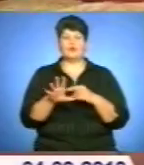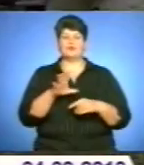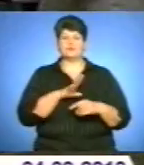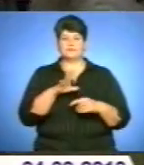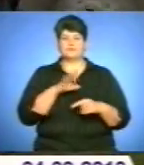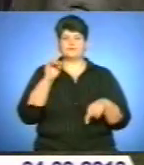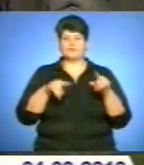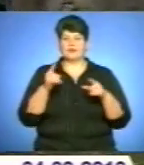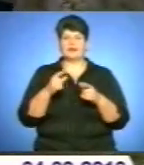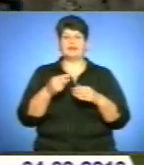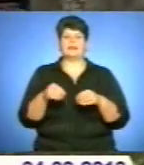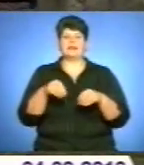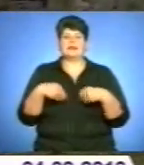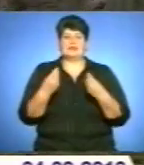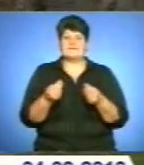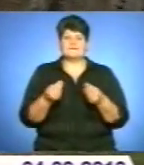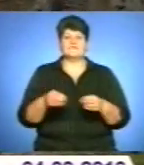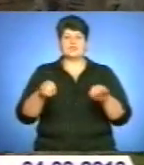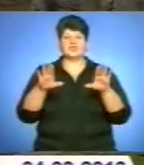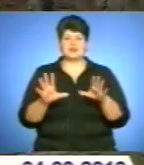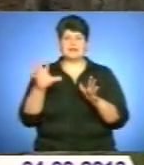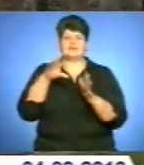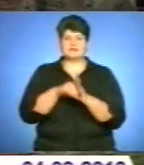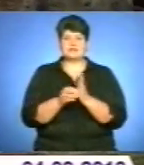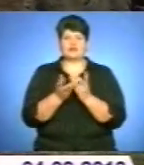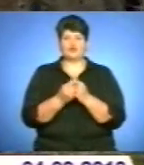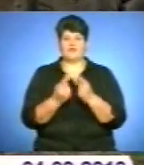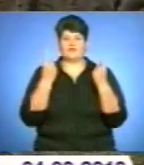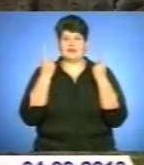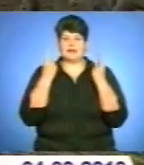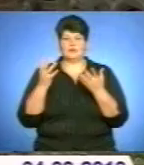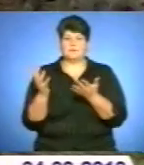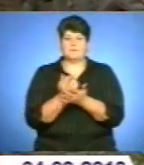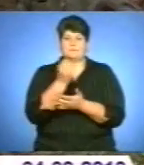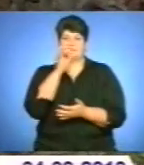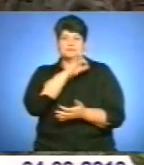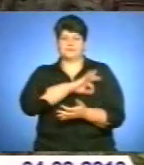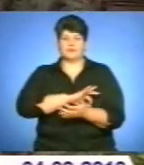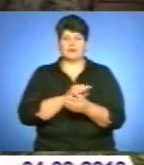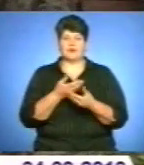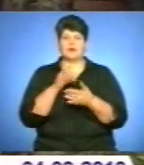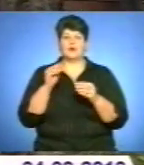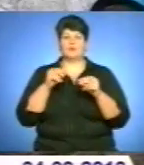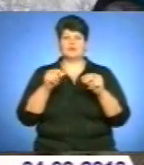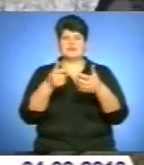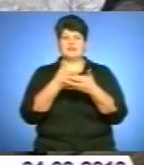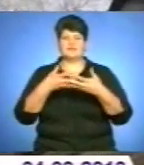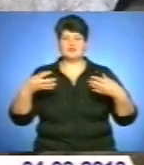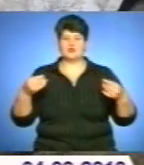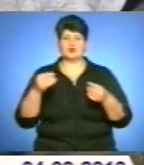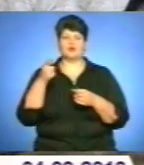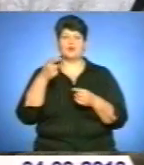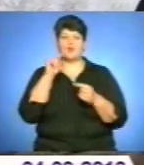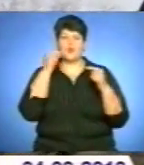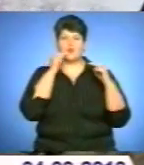господарювання дає вирішальний внесок за рахунок високої прибутковості віддорожаю посіяних навесні кукурудзи, сої, пивару,